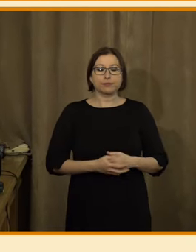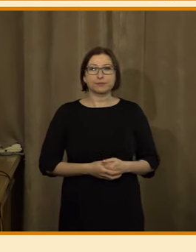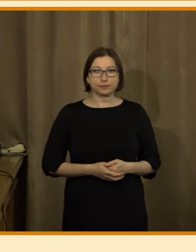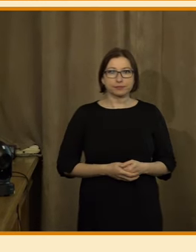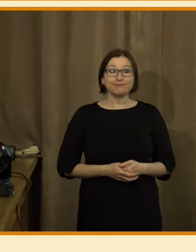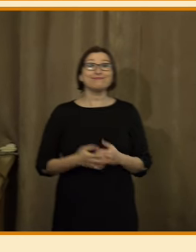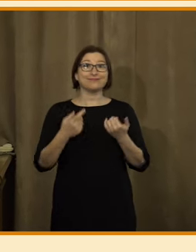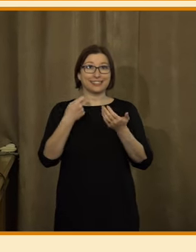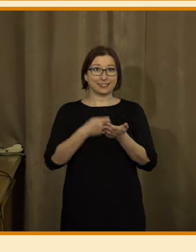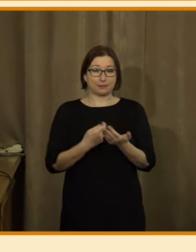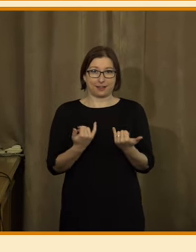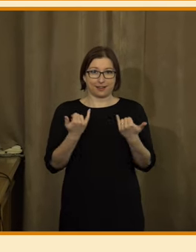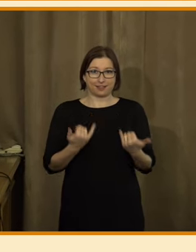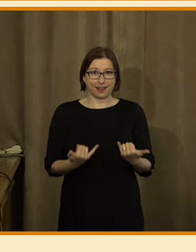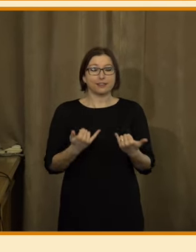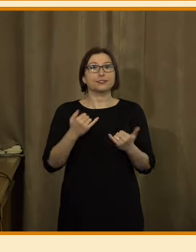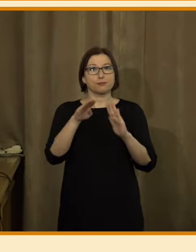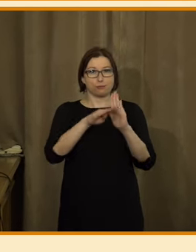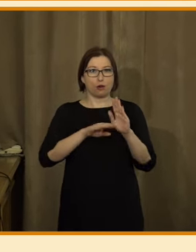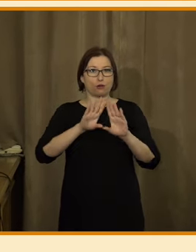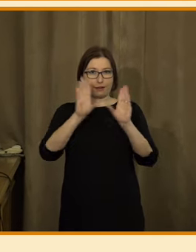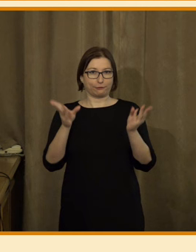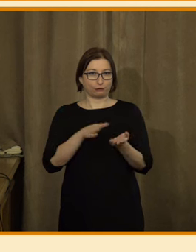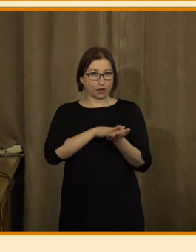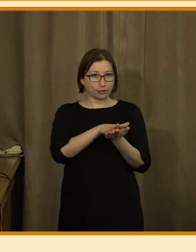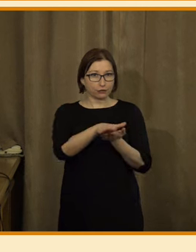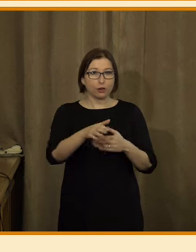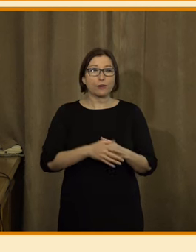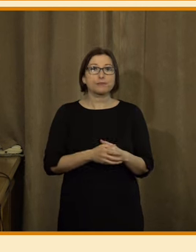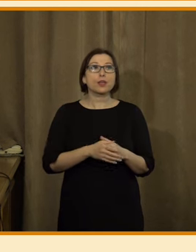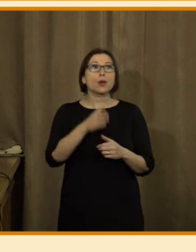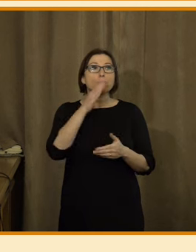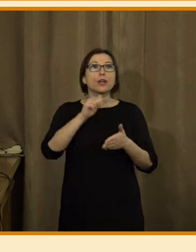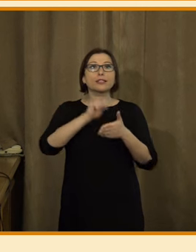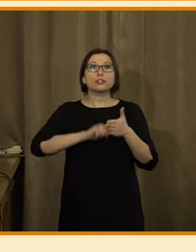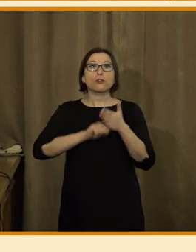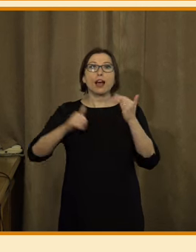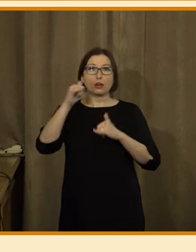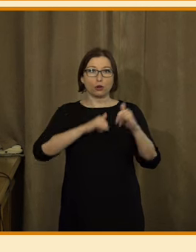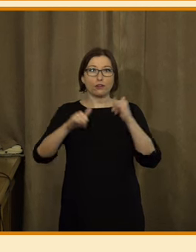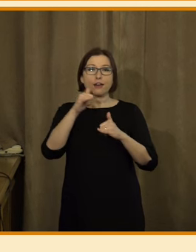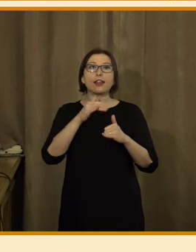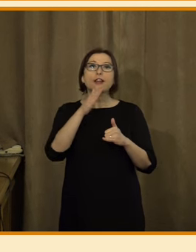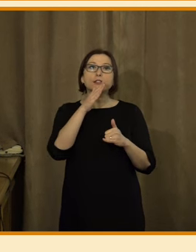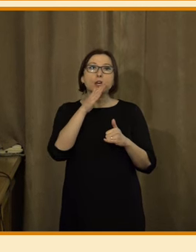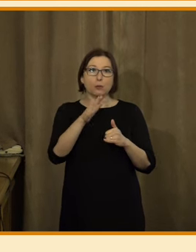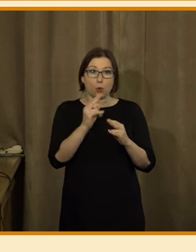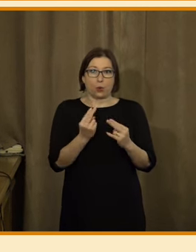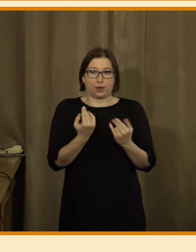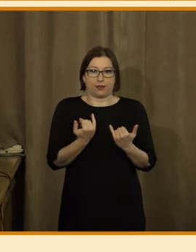Tolik tedy k tomu dnešnímu programu. Já ještě než přejdeme k této tiskové konferenci, kde představíme